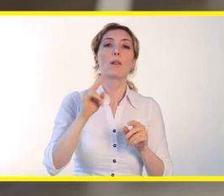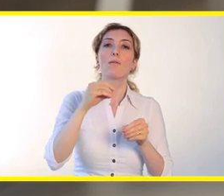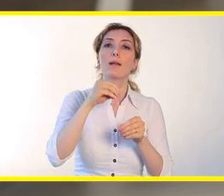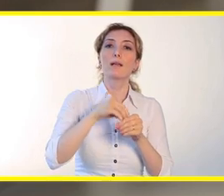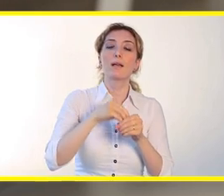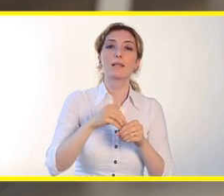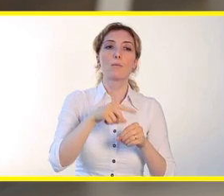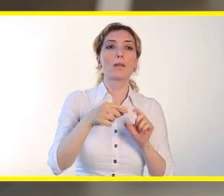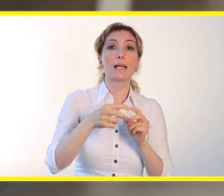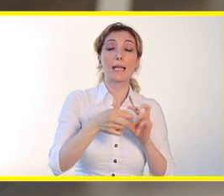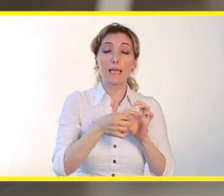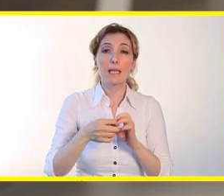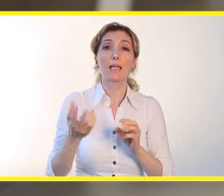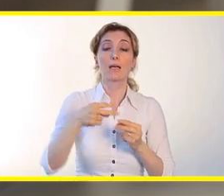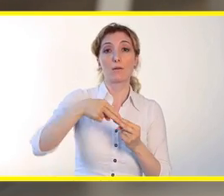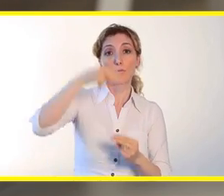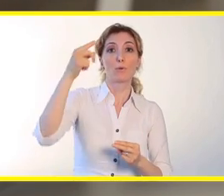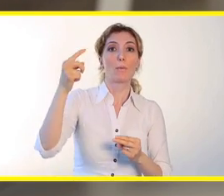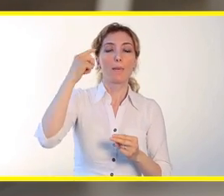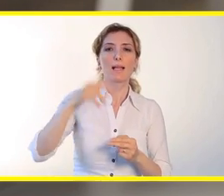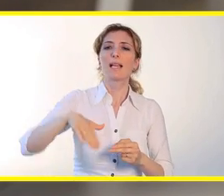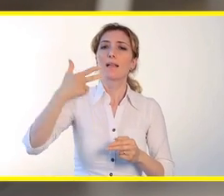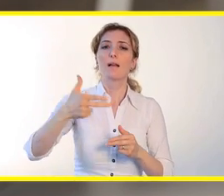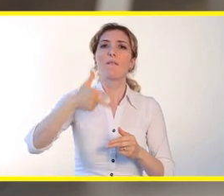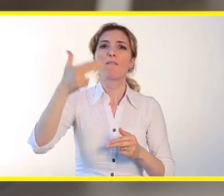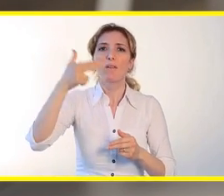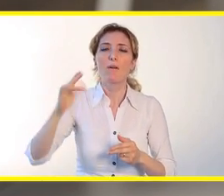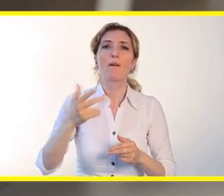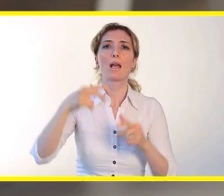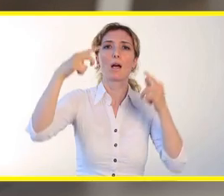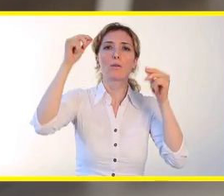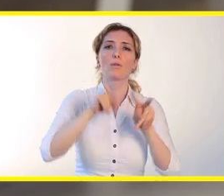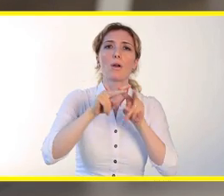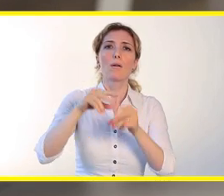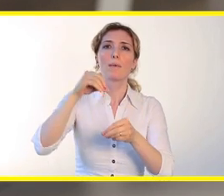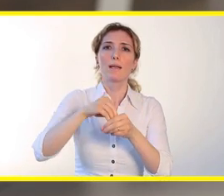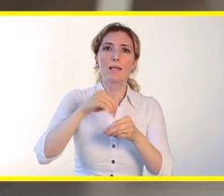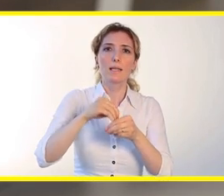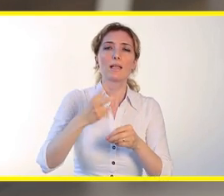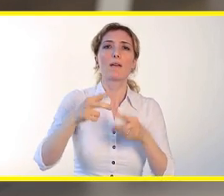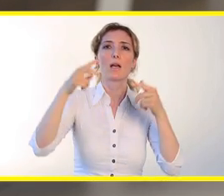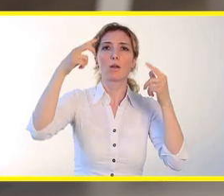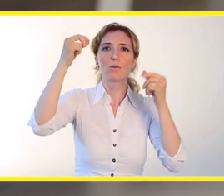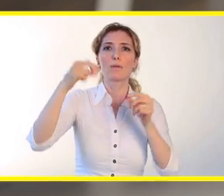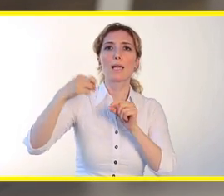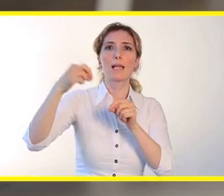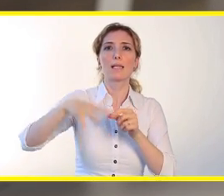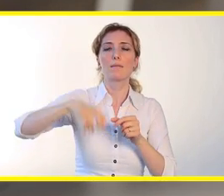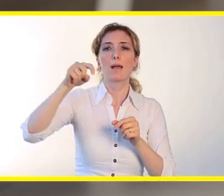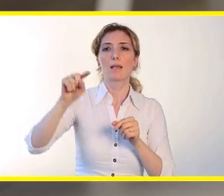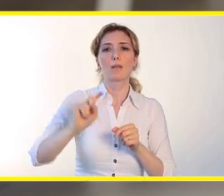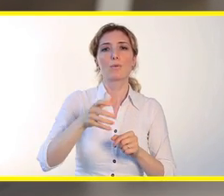HTC One M9 ile ilgili daha detaylı bilgiye diğer videolarımızdan, Turkcell.com.tr'den ve Turkcell iletişim merkezlerinden